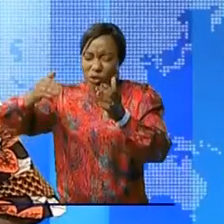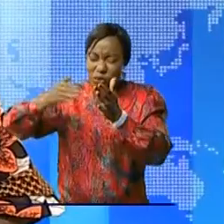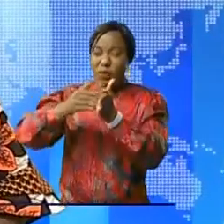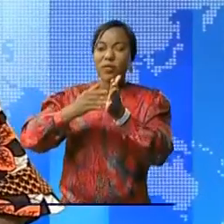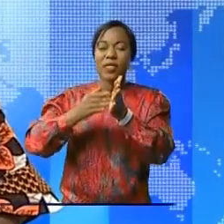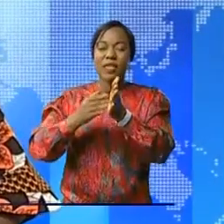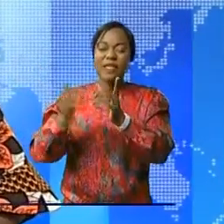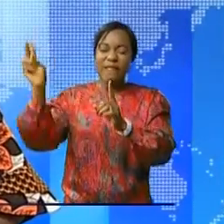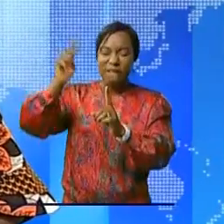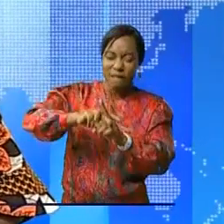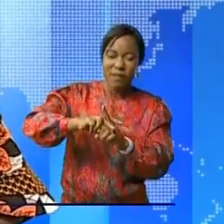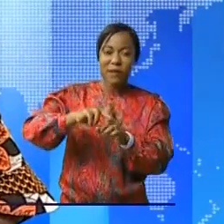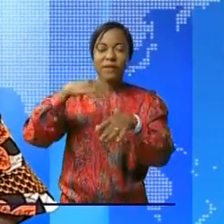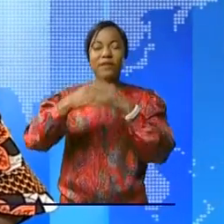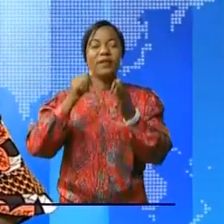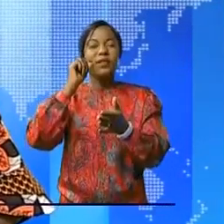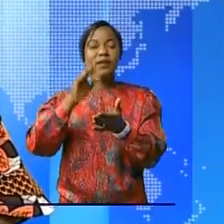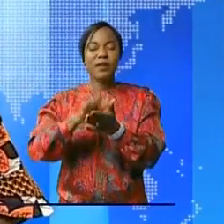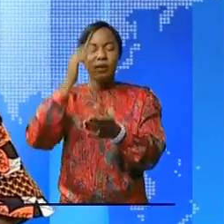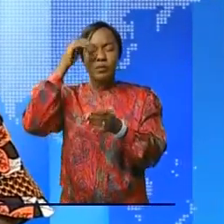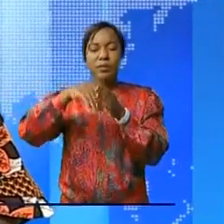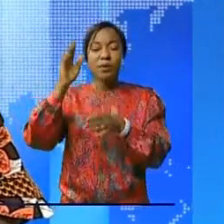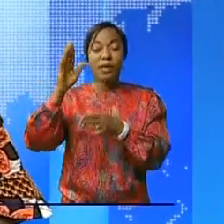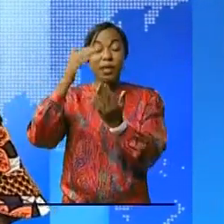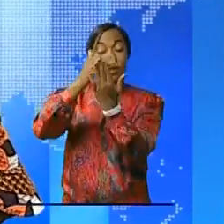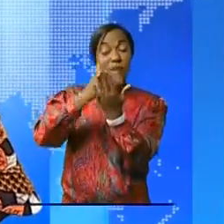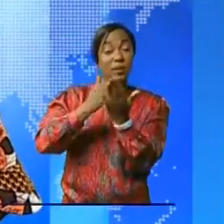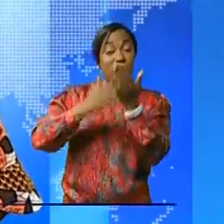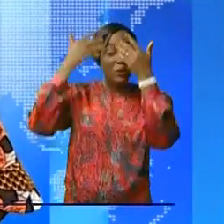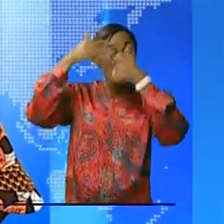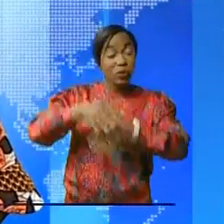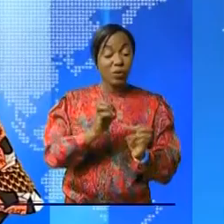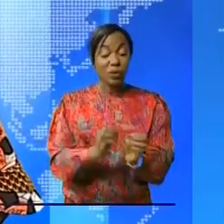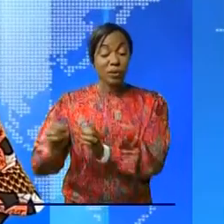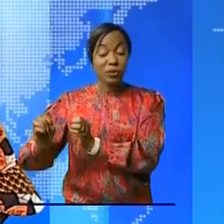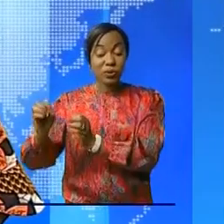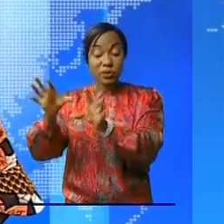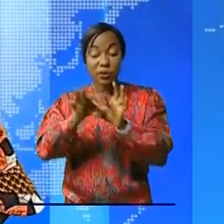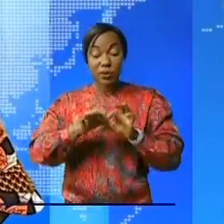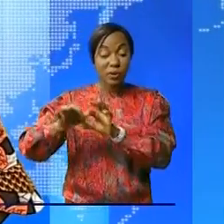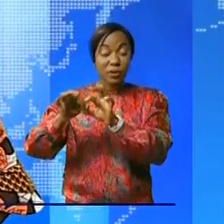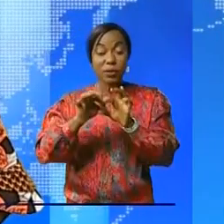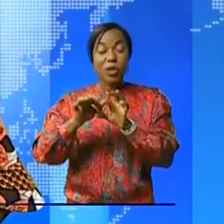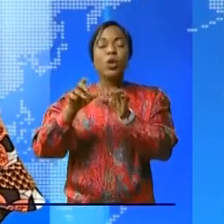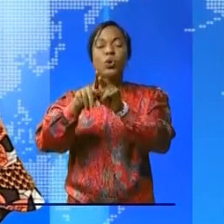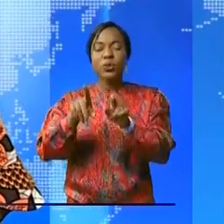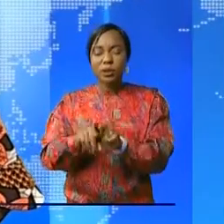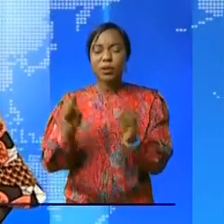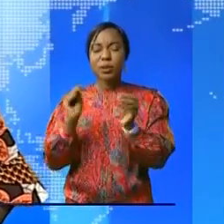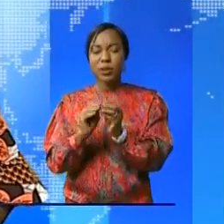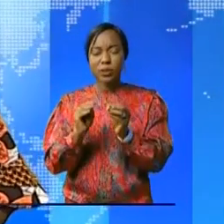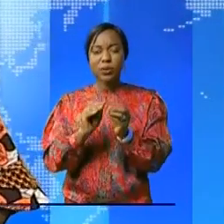et aux conflits pour sortir de la liste noire de l'organisation de Nations Unies.'est le but des assises